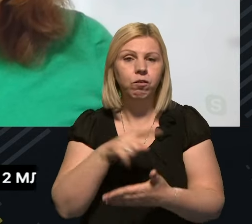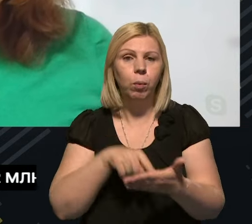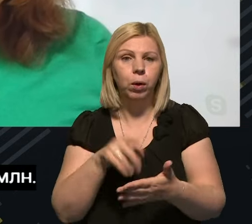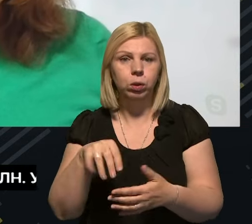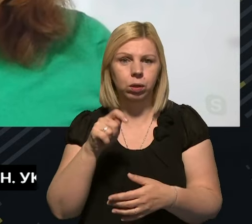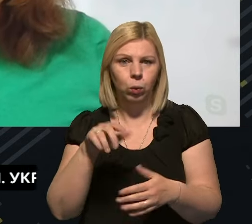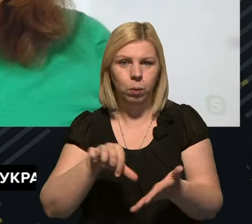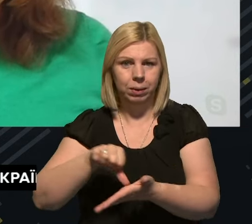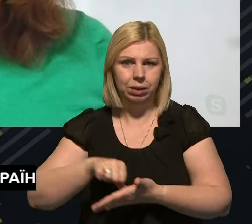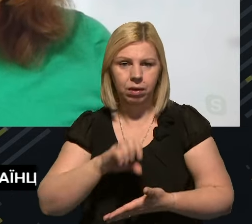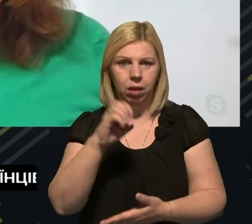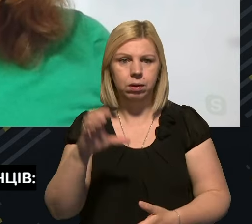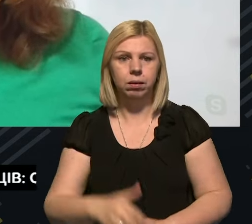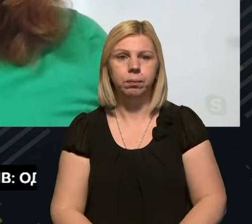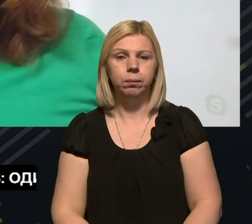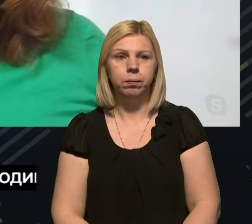у представників ЄС?